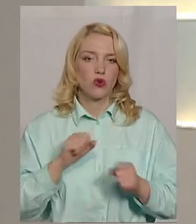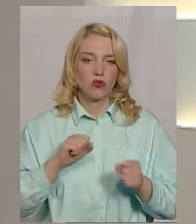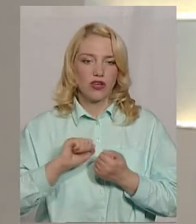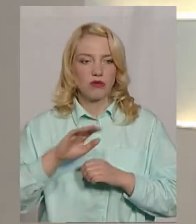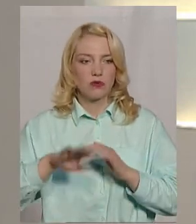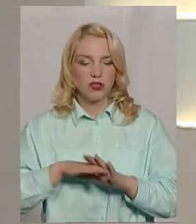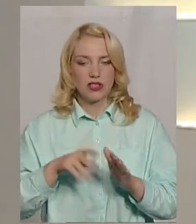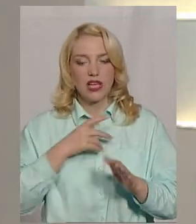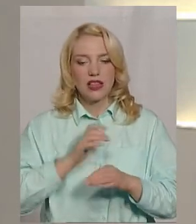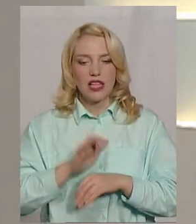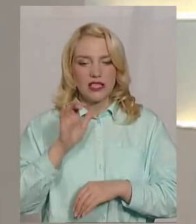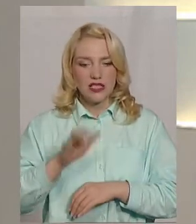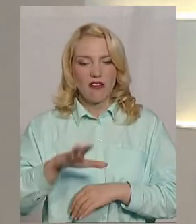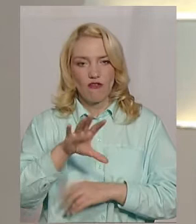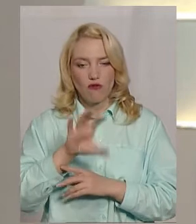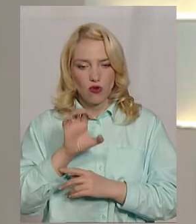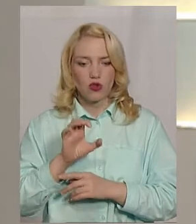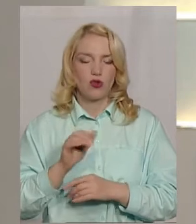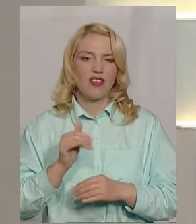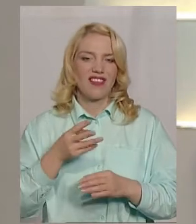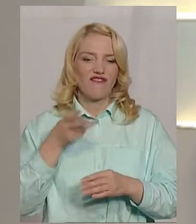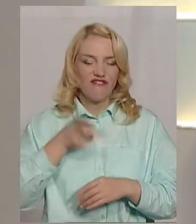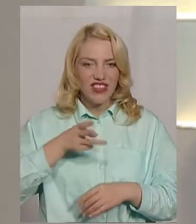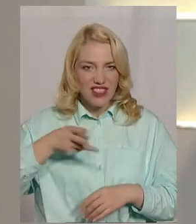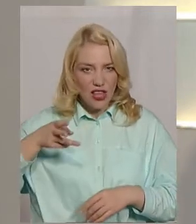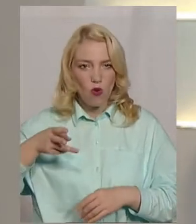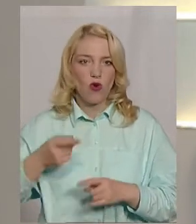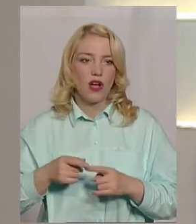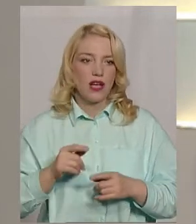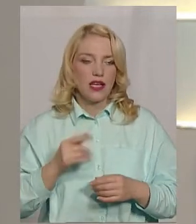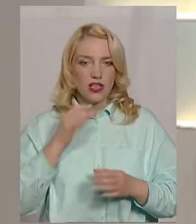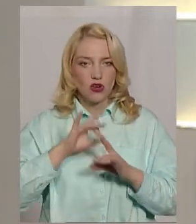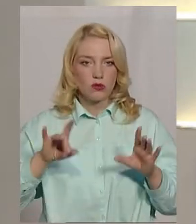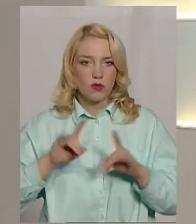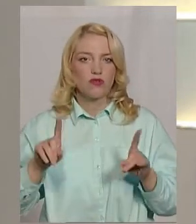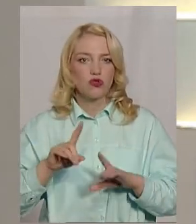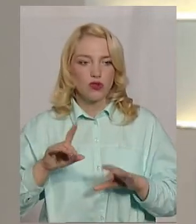і фото, і відео результату злив на полях. І от що розповів телефоном.